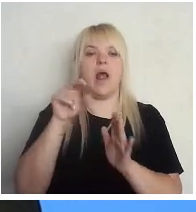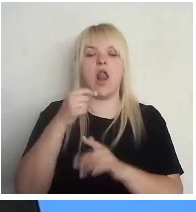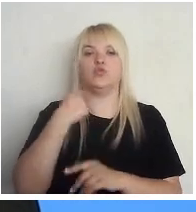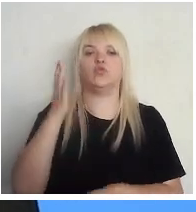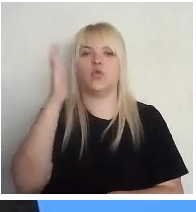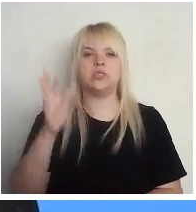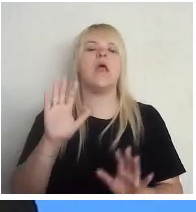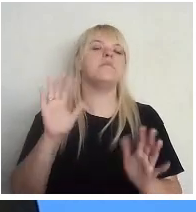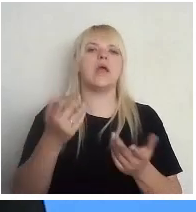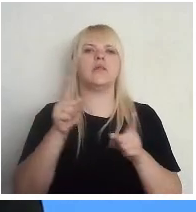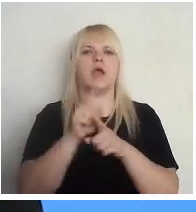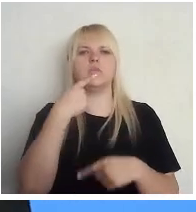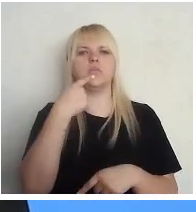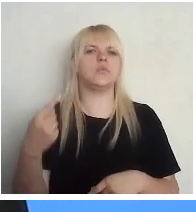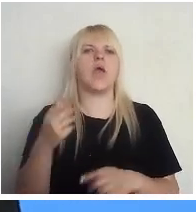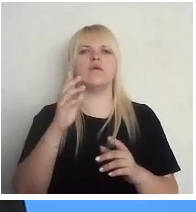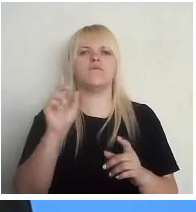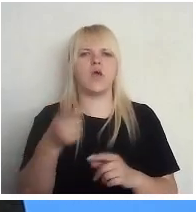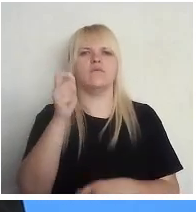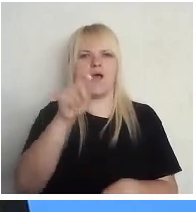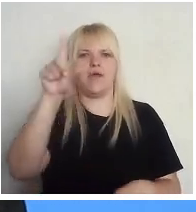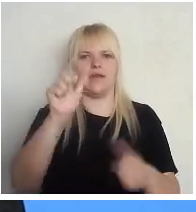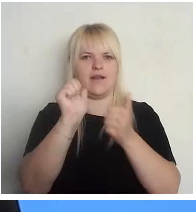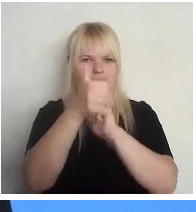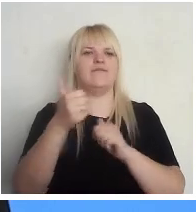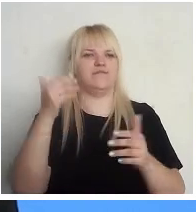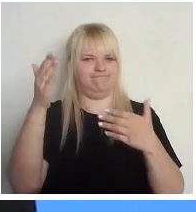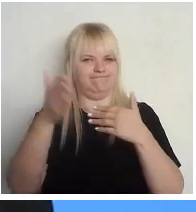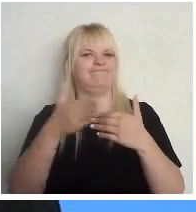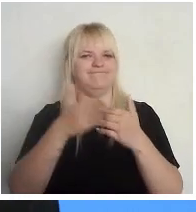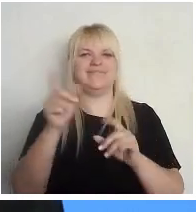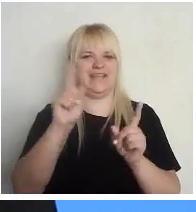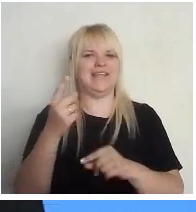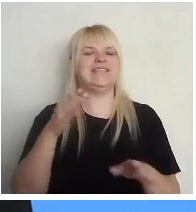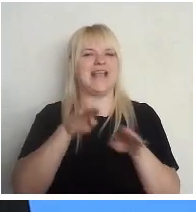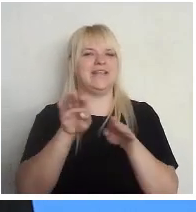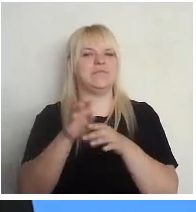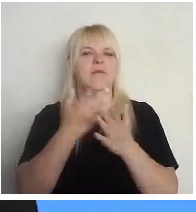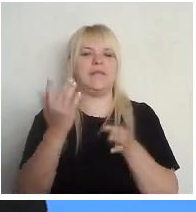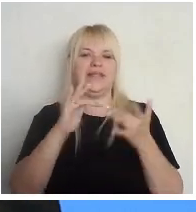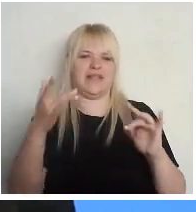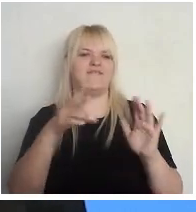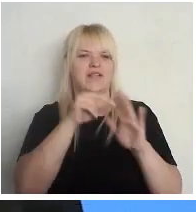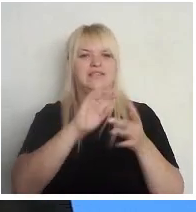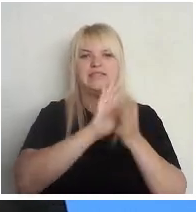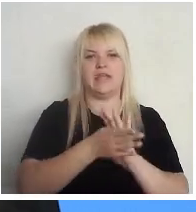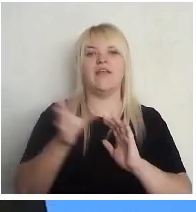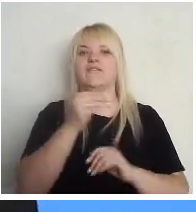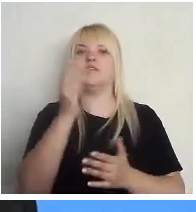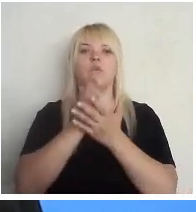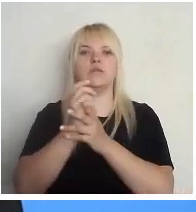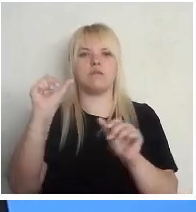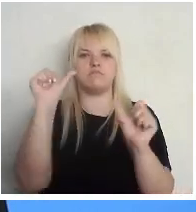virsū vēl lielākā revolūcija salīdzinot ar e-vēlēšanu sistēmām. Protams, viss, kas notiek ar mārslīgu